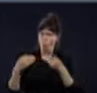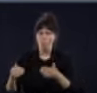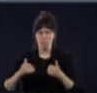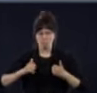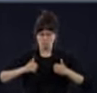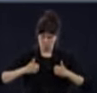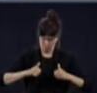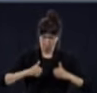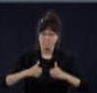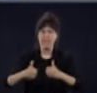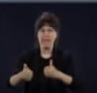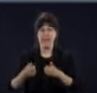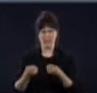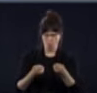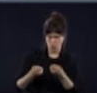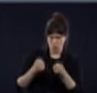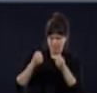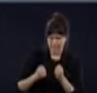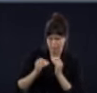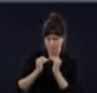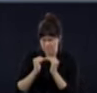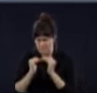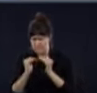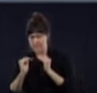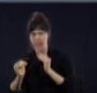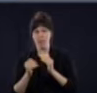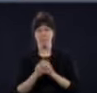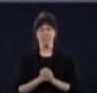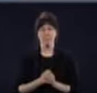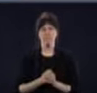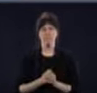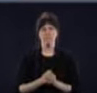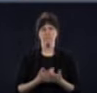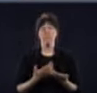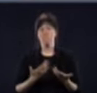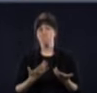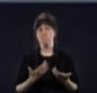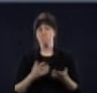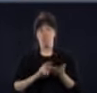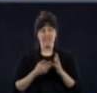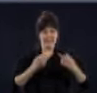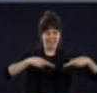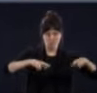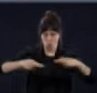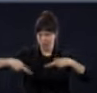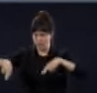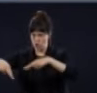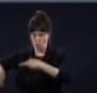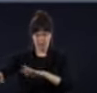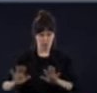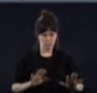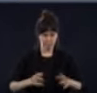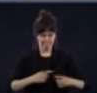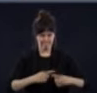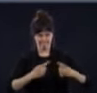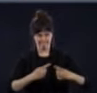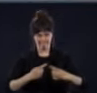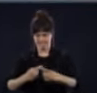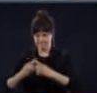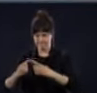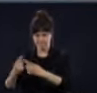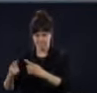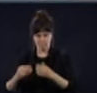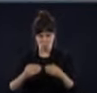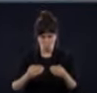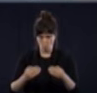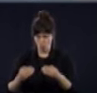frontières en question où on ne parle pas de frontières à proprement parler mais des limites régionales dont il est question. Mais c'est certain